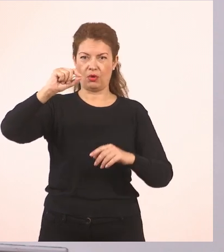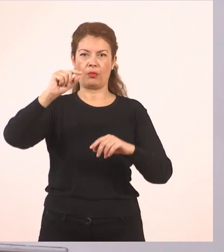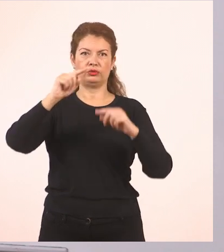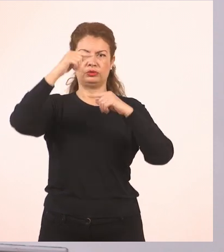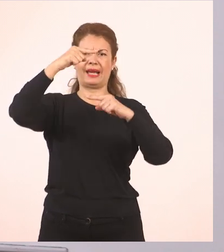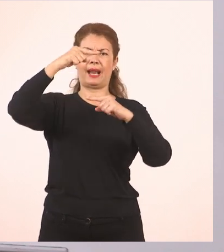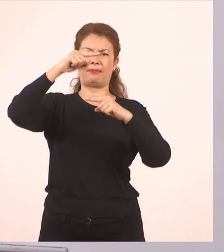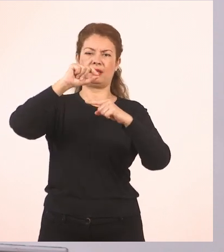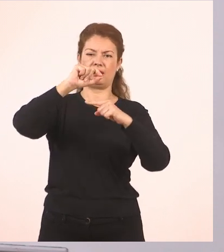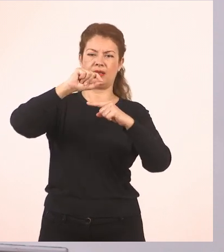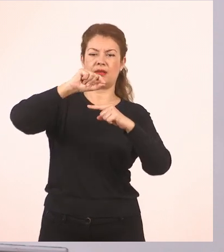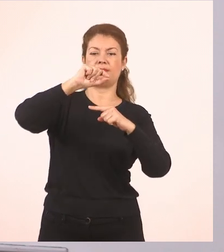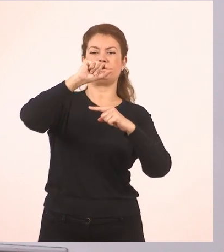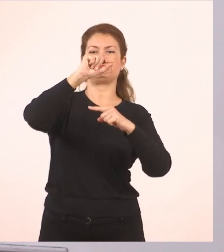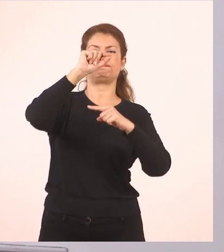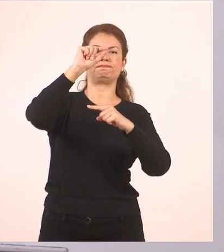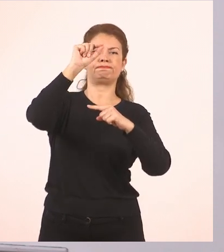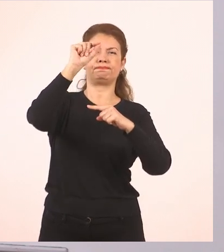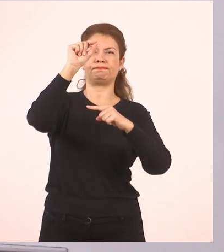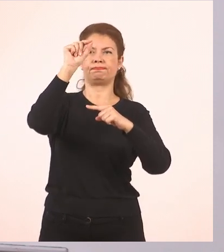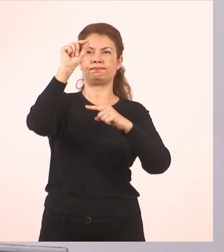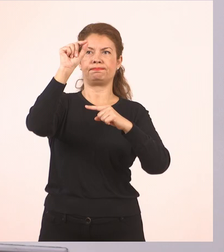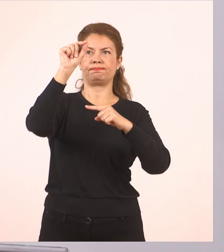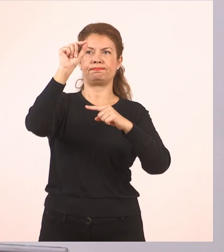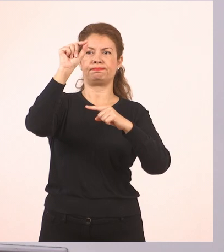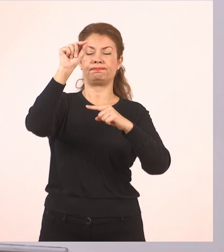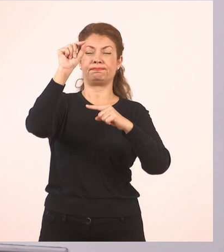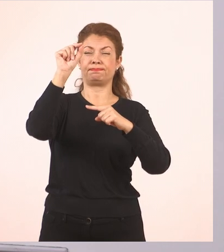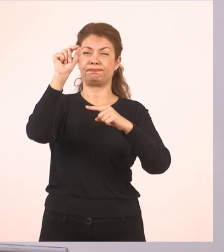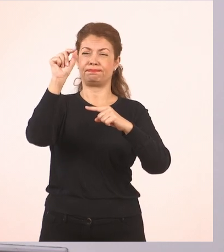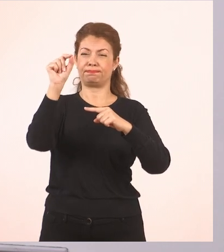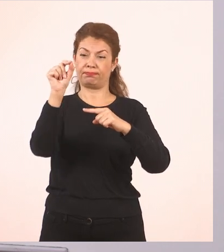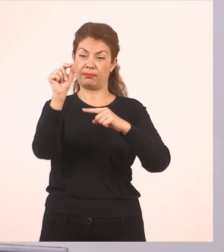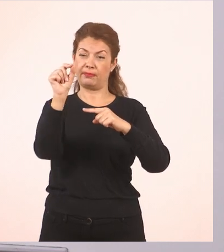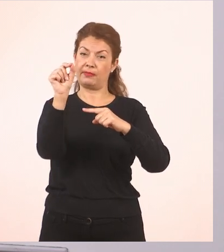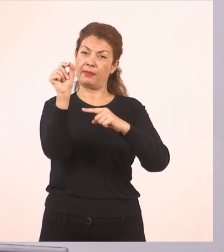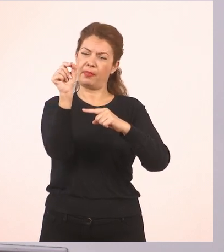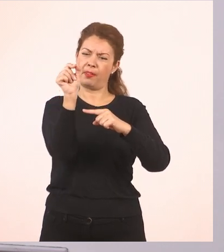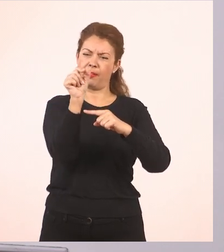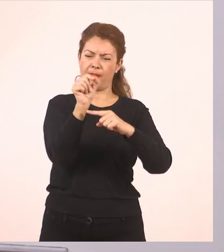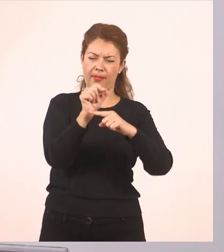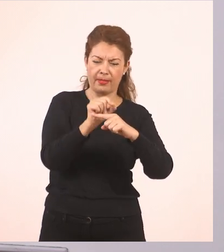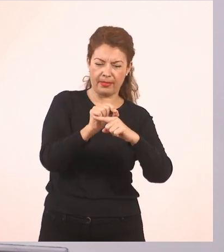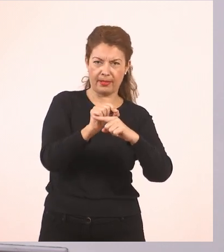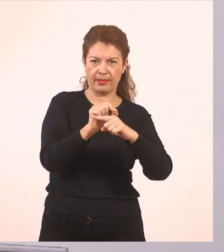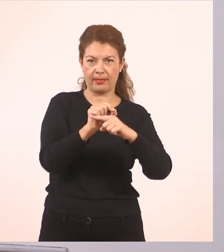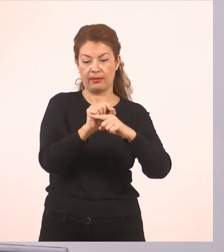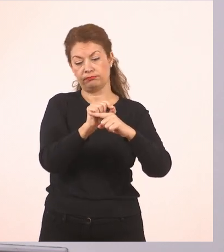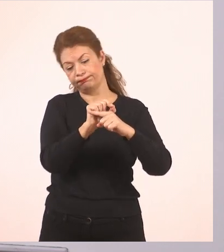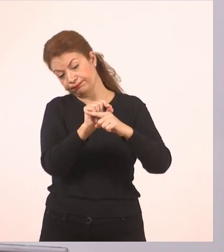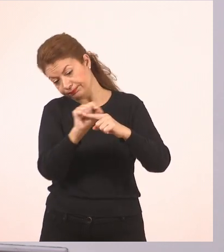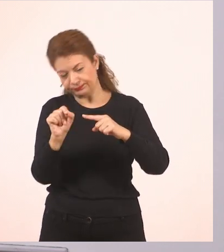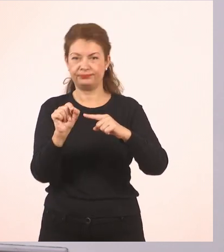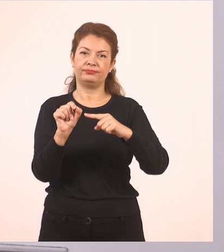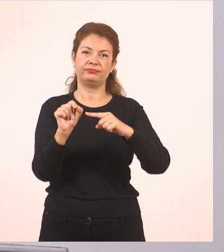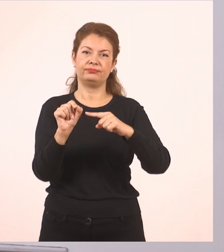της γραμμής και φτιάχνει μισό κυκλάκι. Πριν πάω να κλείσω το κυκλάκι μου όμως κατεβαίνω κάτω και βάζω